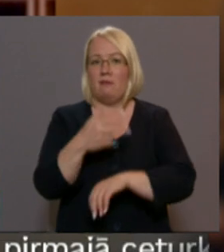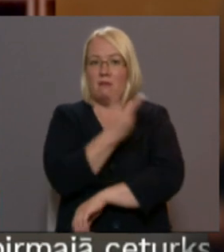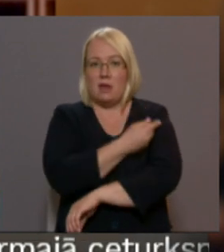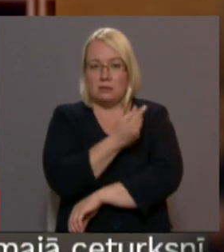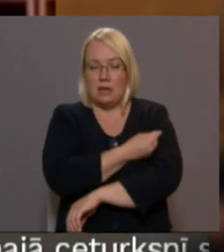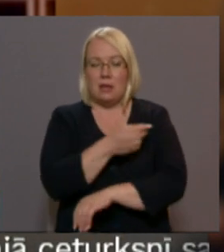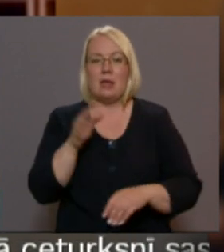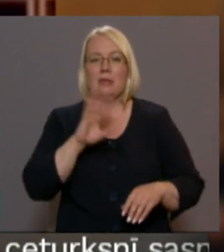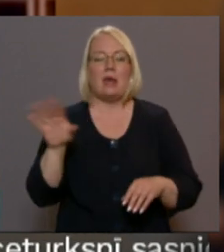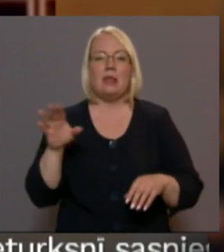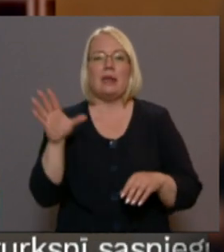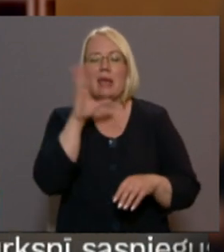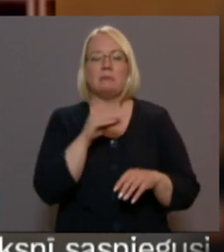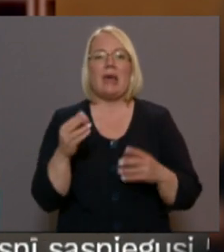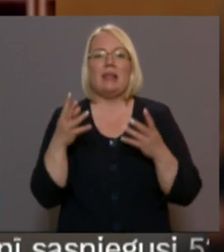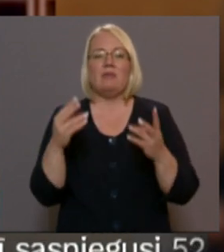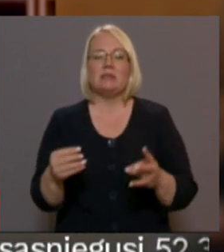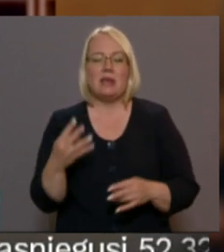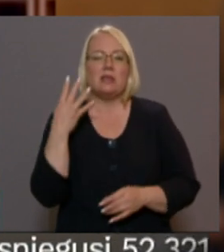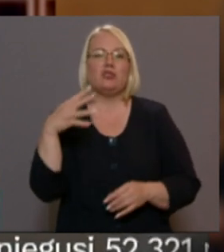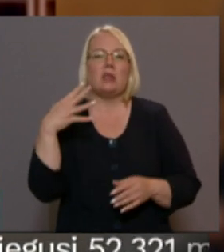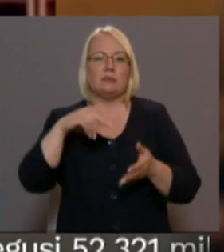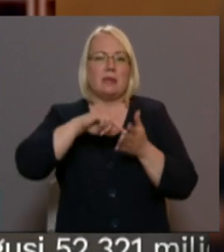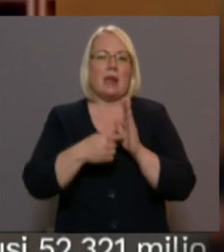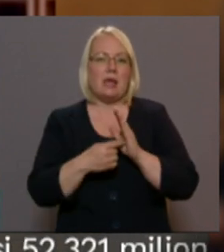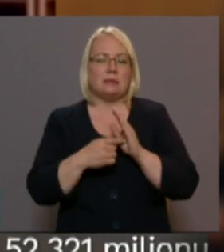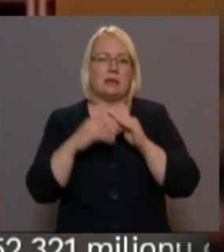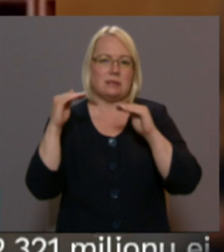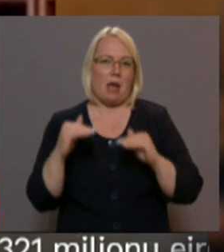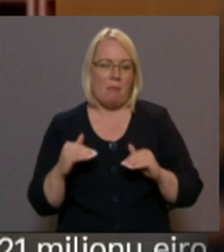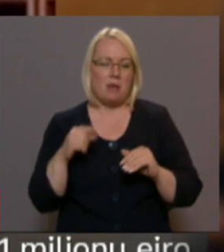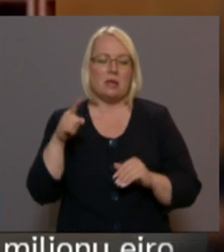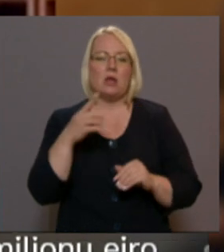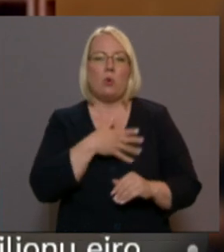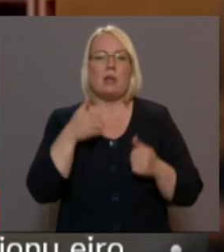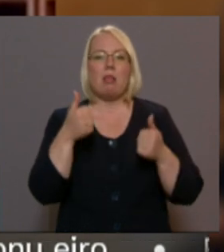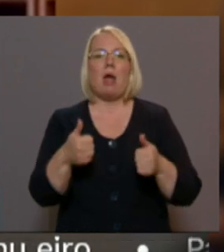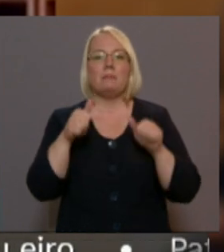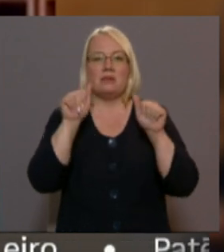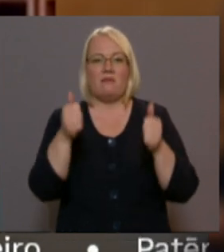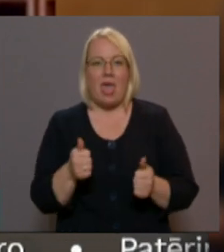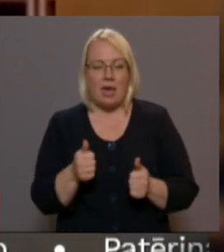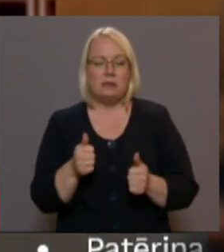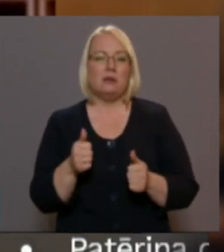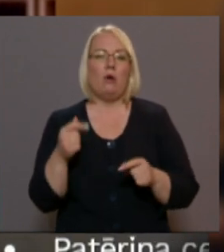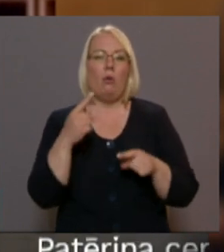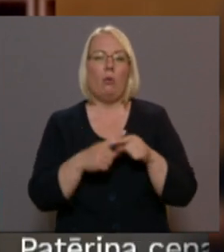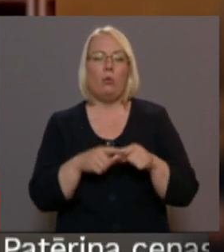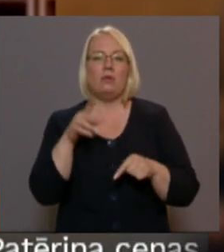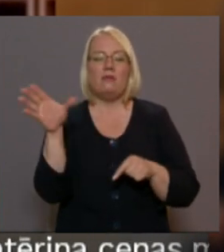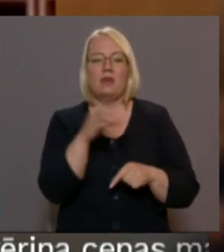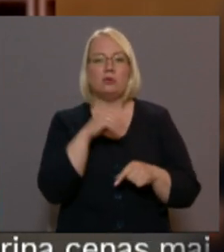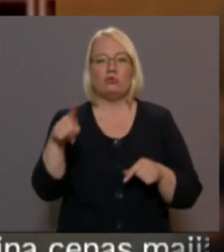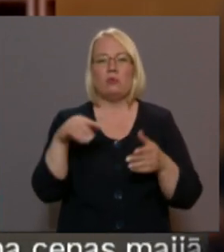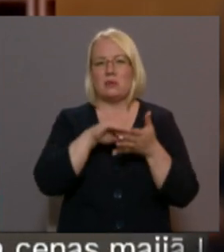40 reizes zemākā nekā citiem. Tas ir ļoti labs ierocis un izījot no šiem apstakliem